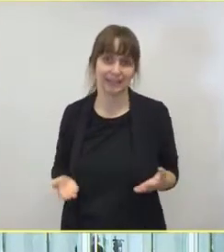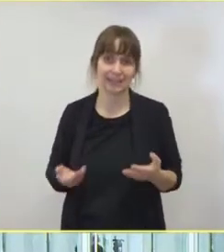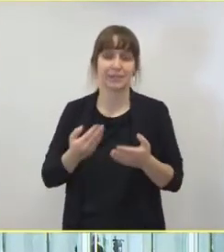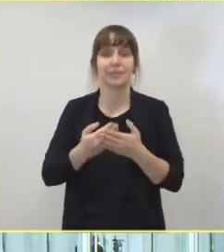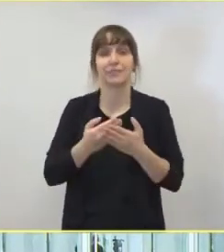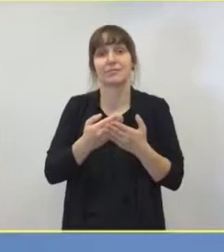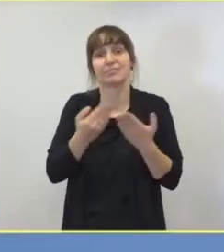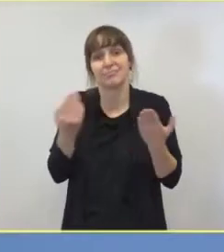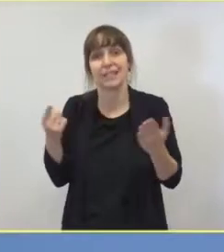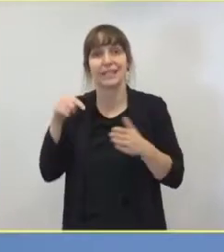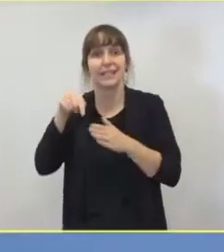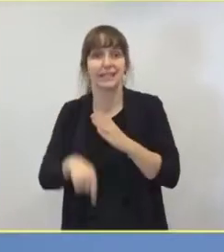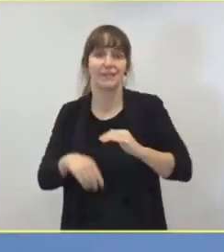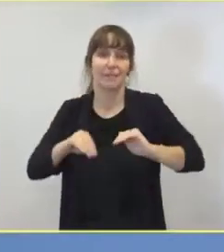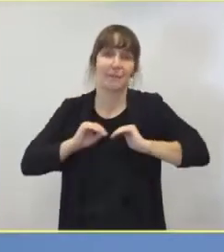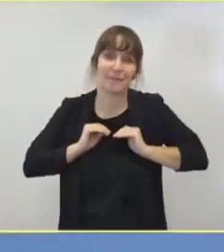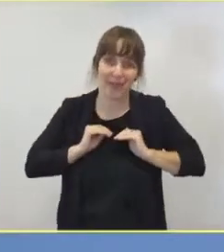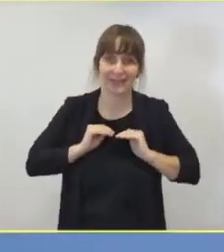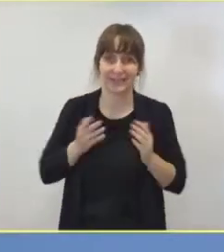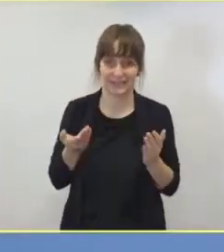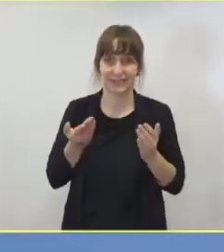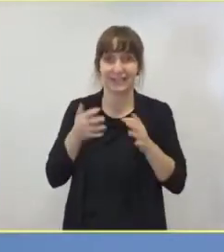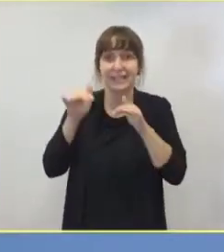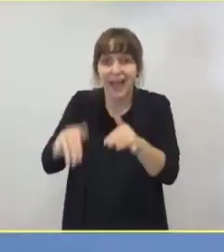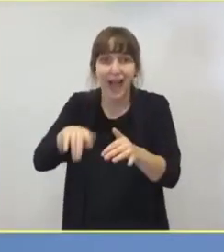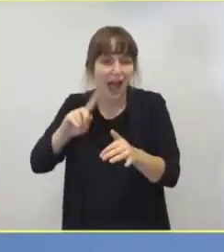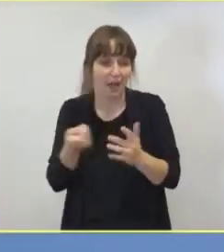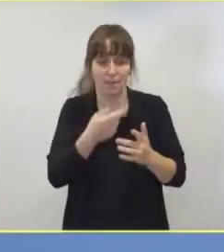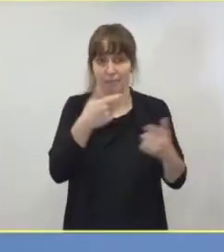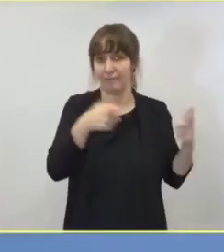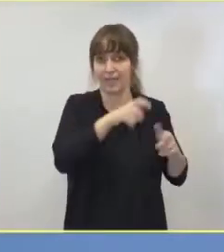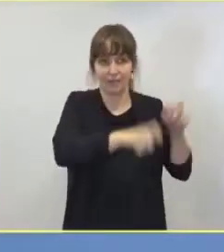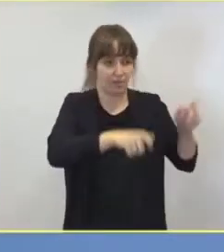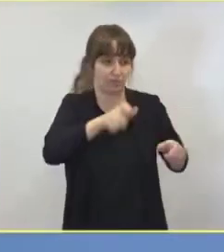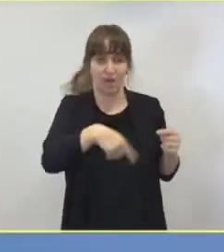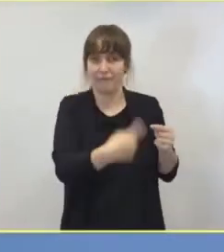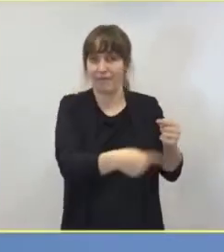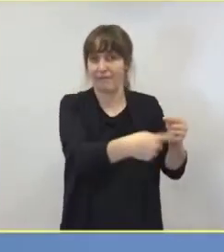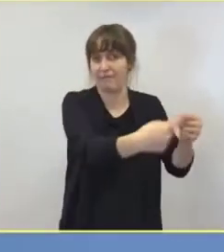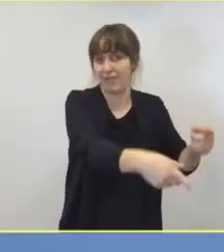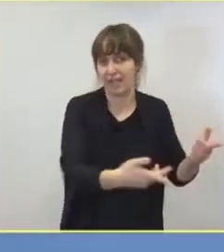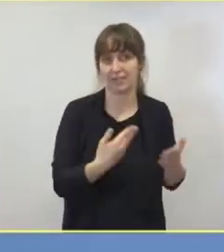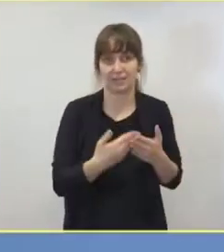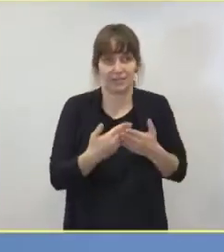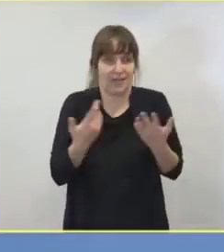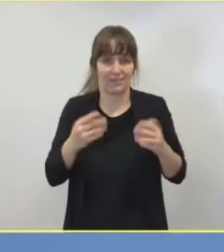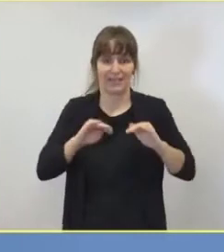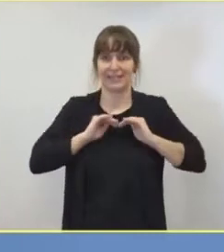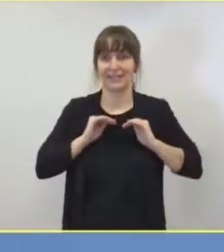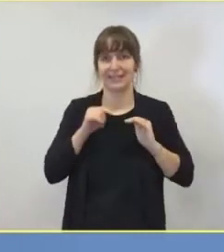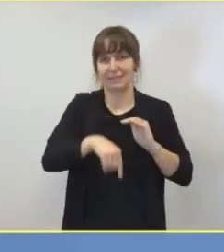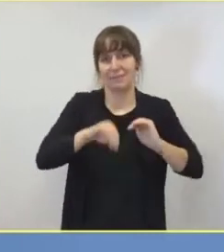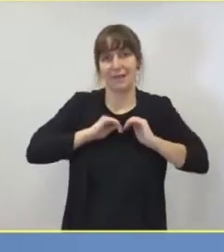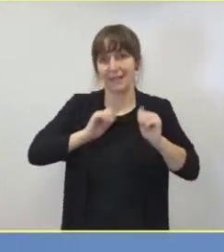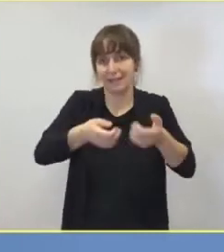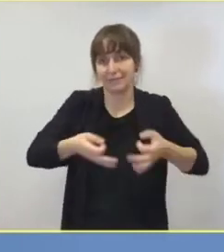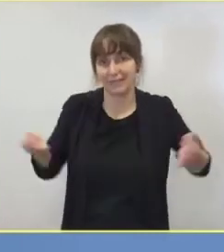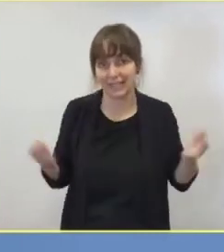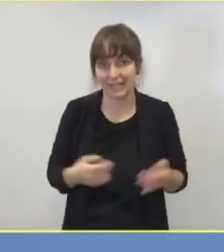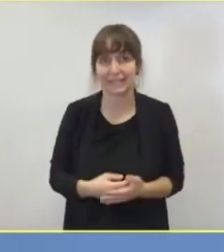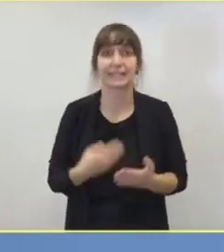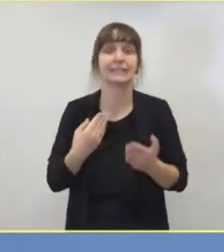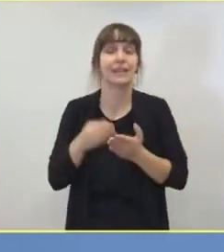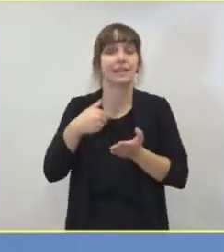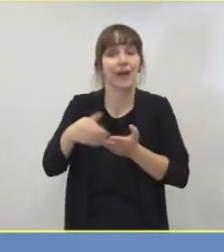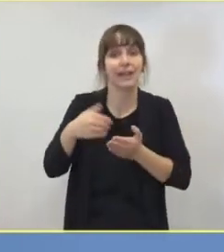auf der anderen Seite aufgrund des Pflegepersonalsmangels nicht betreibbar ist. Das heißt, automatisch führt ein weiterer Anstieg von Covid